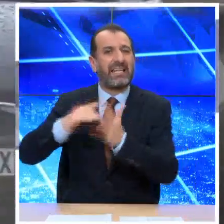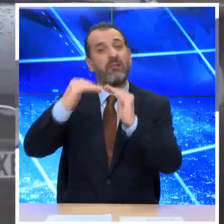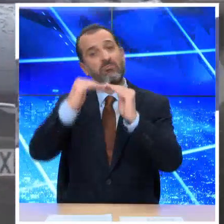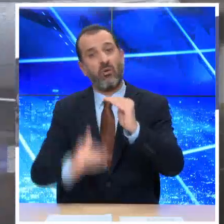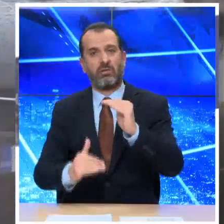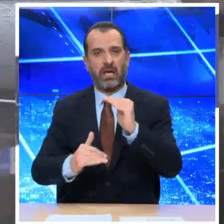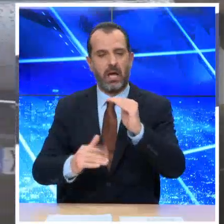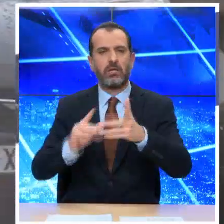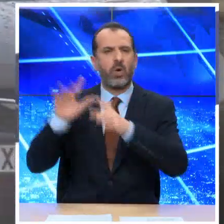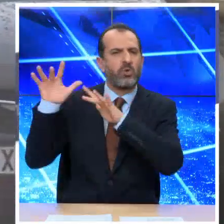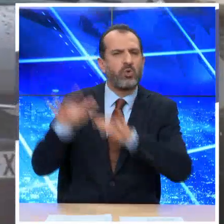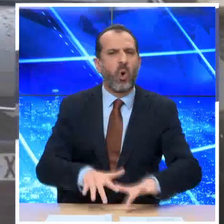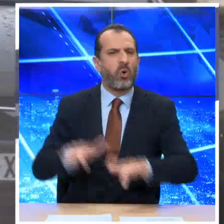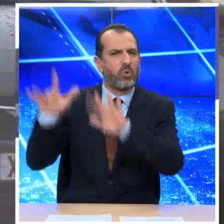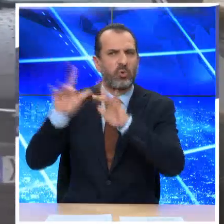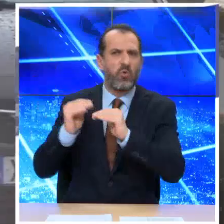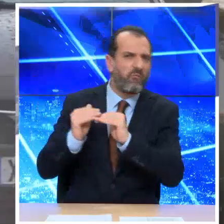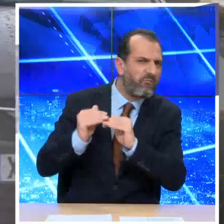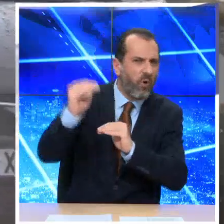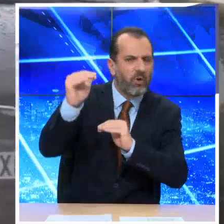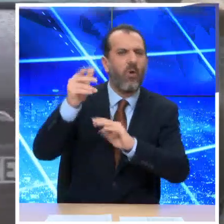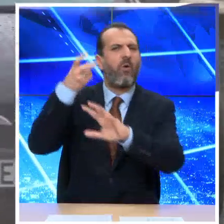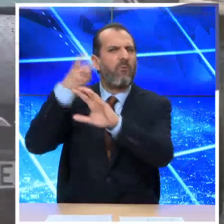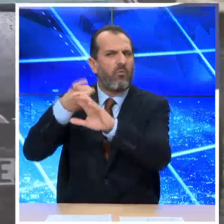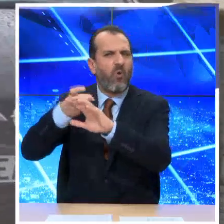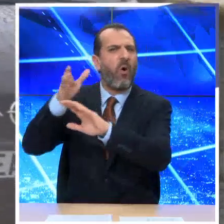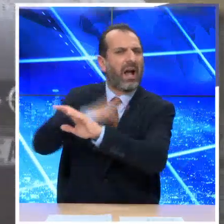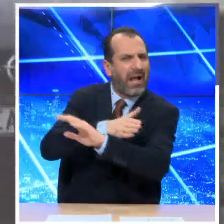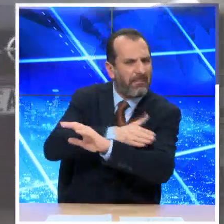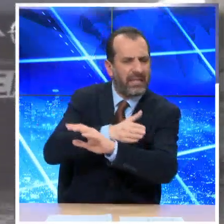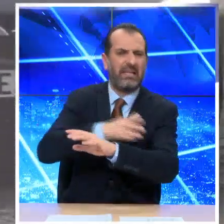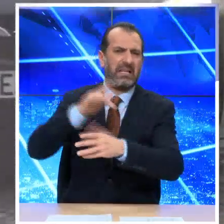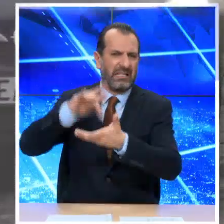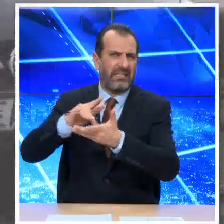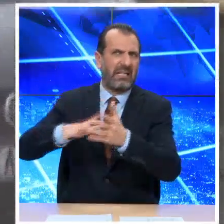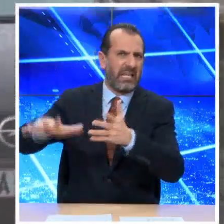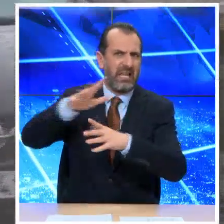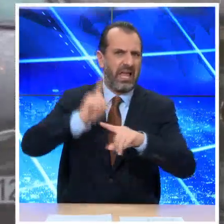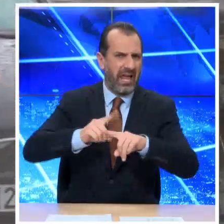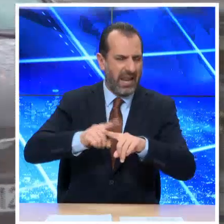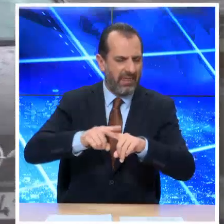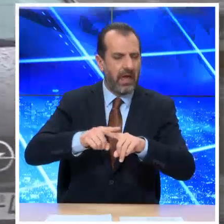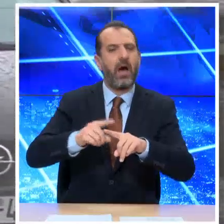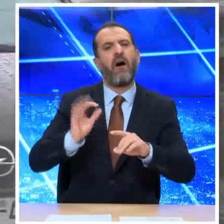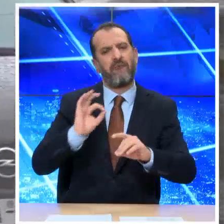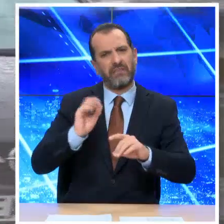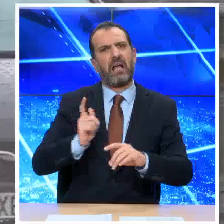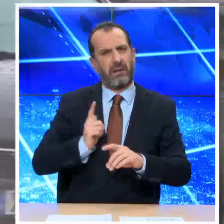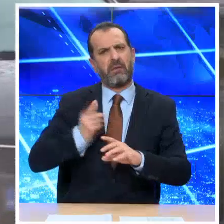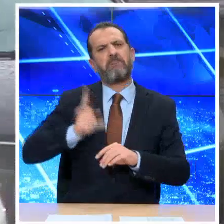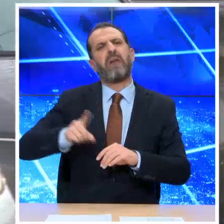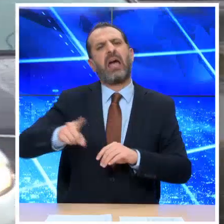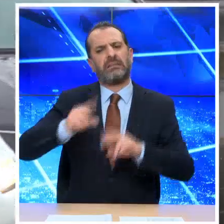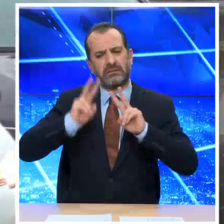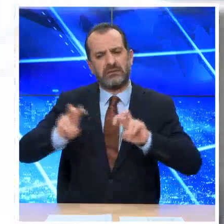και ερκετά χιόλινες σε ορεινές αλλά και οι μοιορεινές περιοχές σχετικοί στην νότη της Ελλάδος. Μέχρι τότε βέβαια έχουμε αρκετό καιρό να